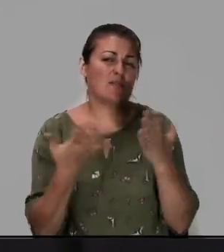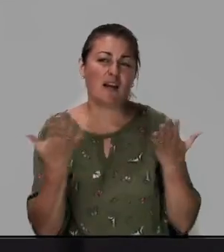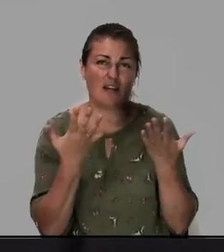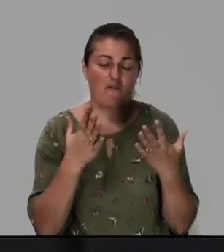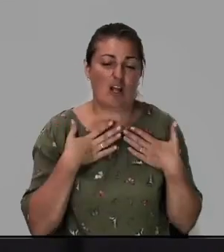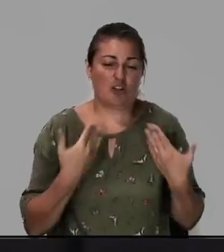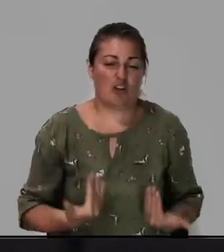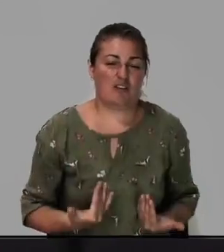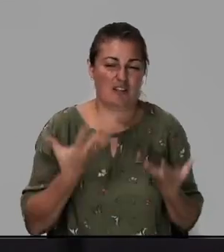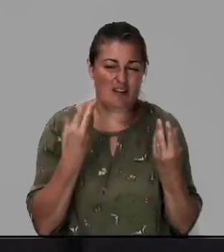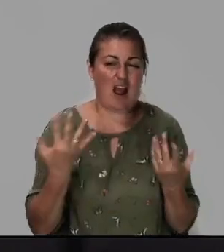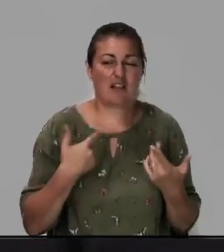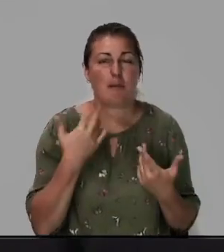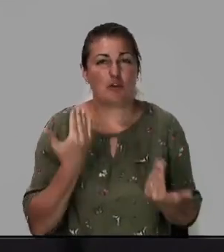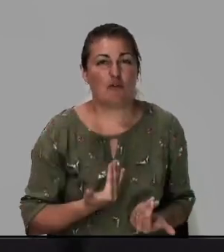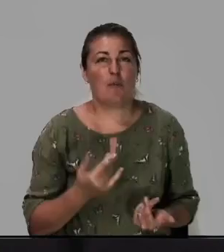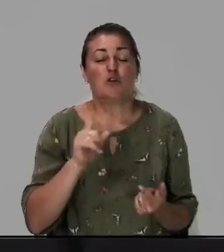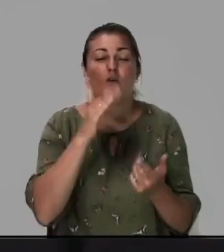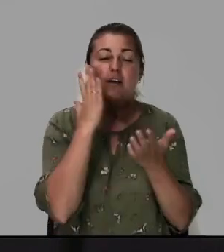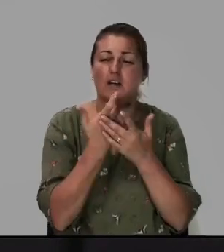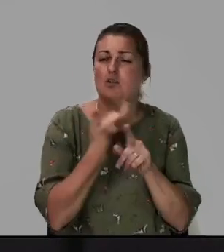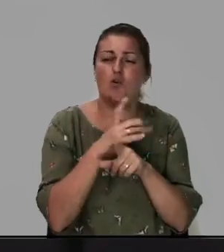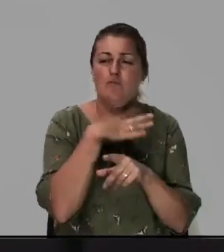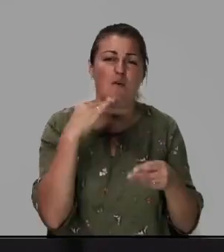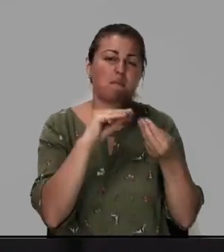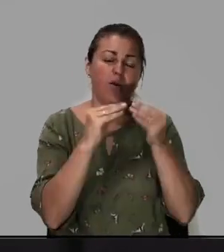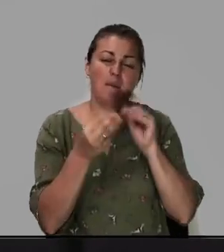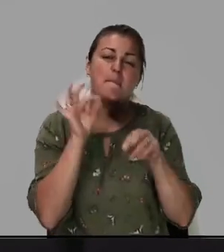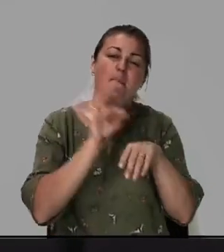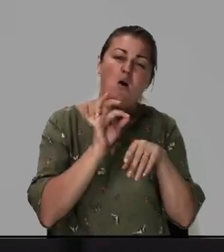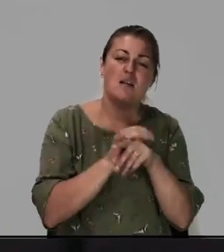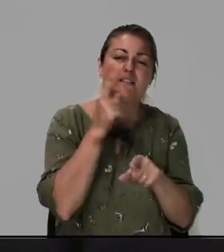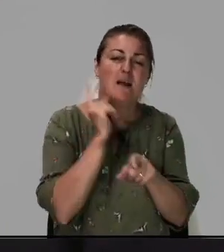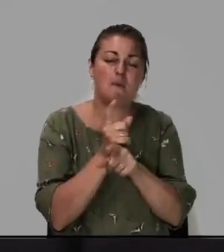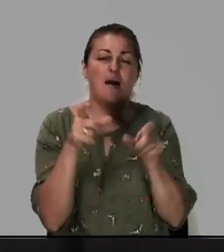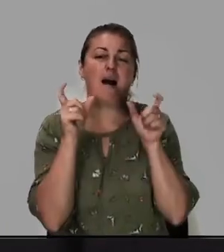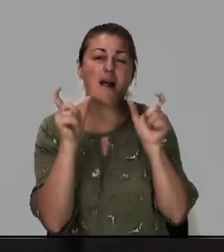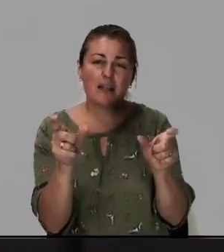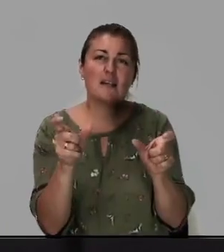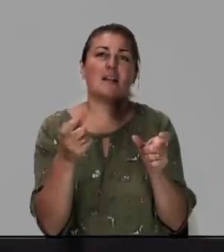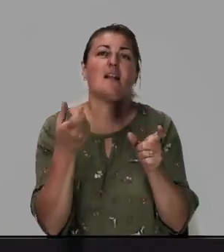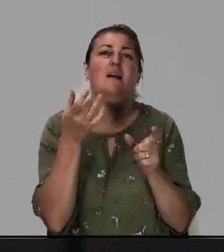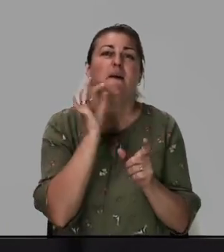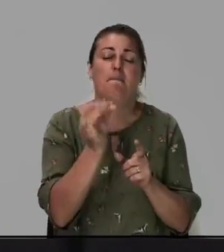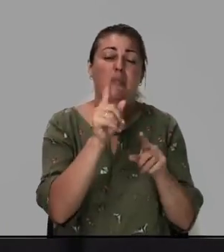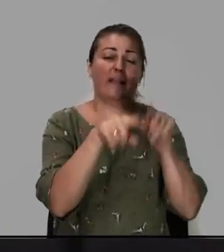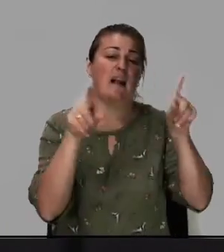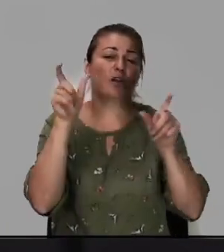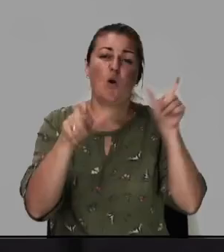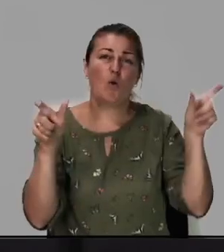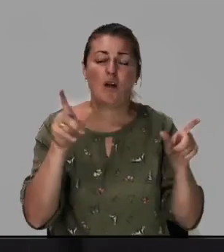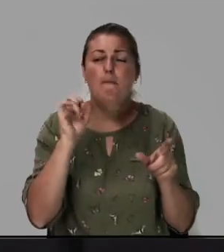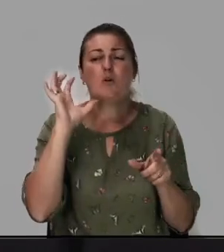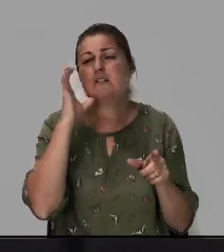в наши дни, когда мы живем, что есть очень много проблем, болезней, запретов, карантинов, и некоторые люди по